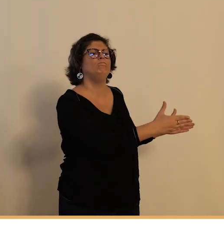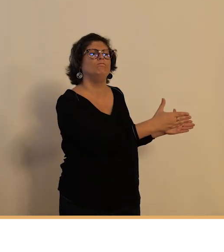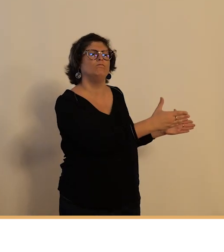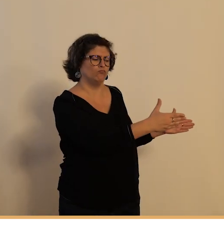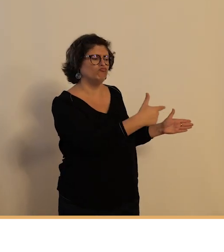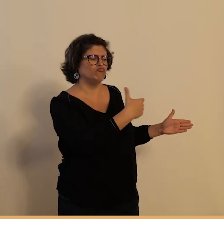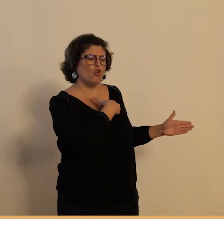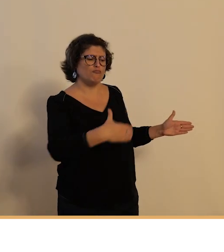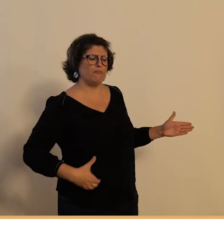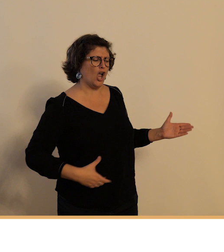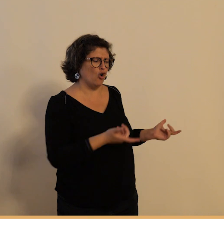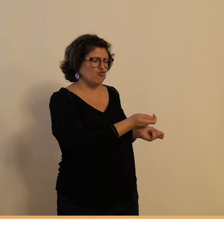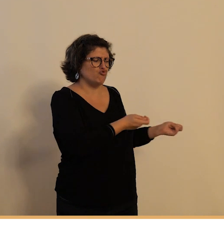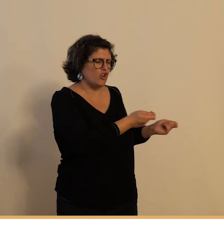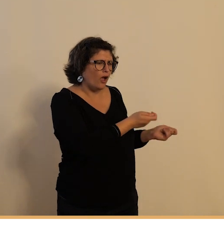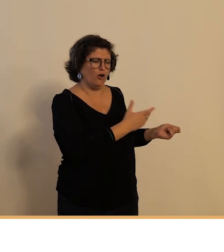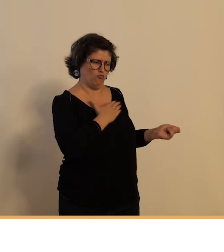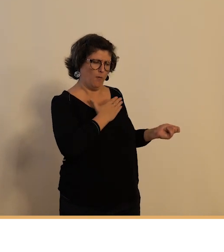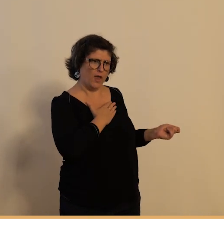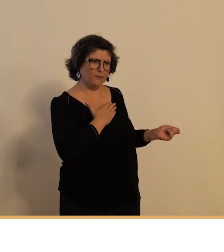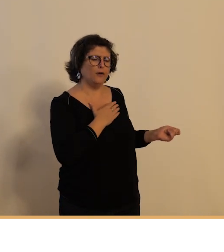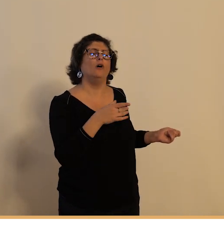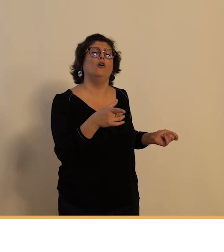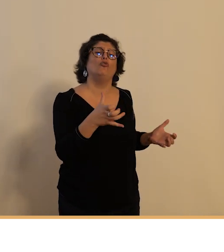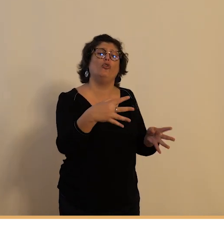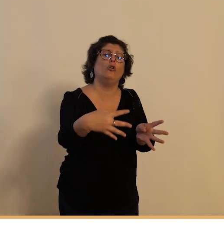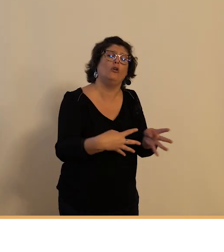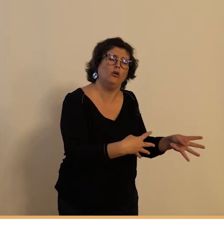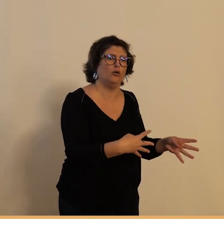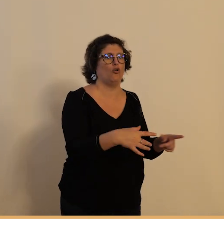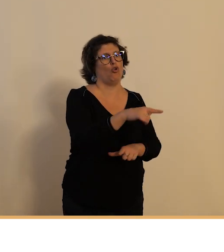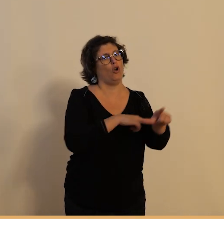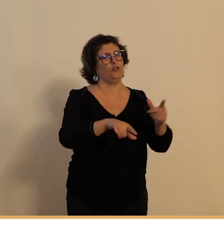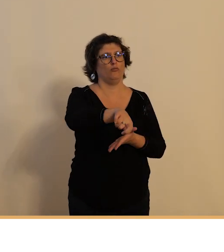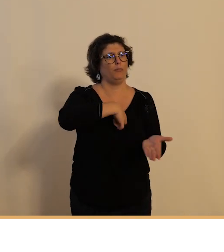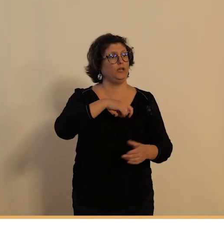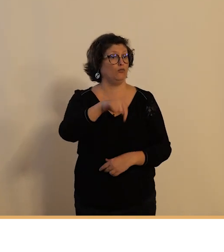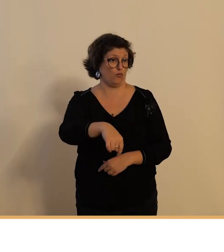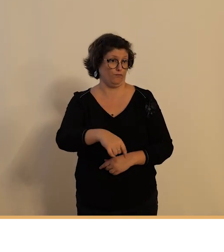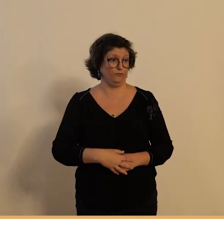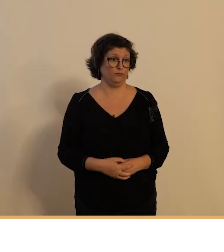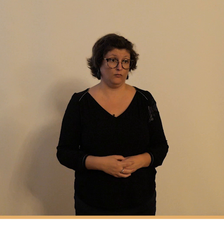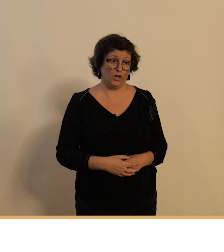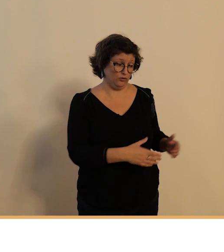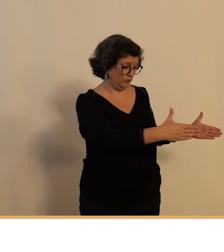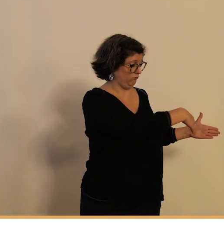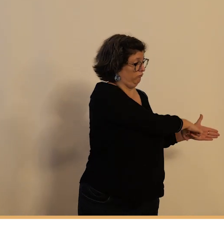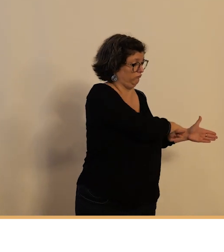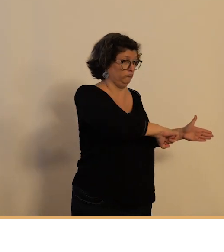elle gère elle a géré la construction et la location alors ces garages à vélo sont ouverts